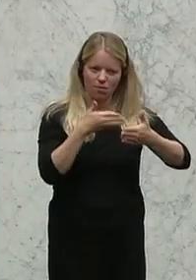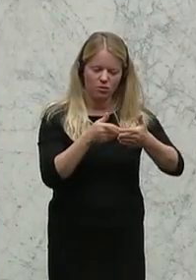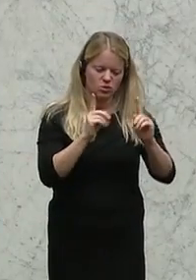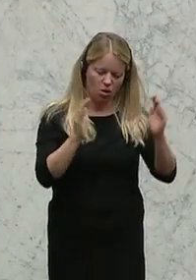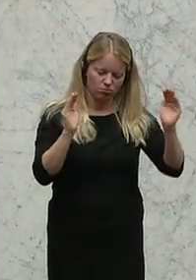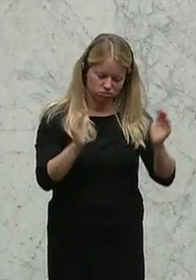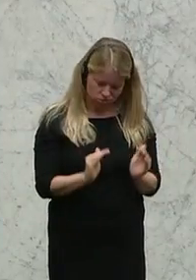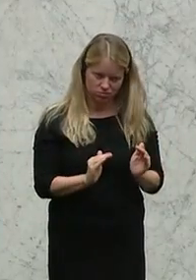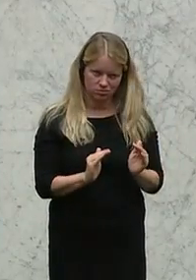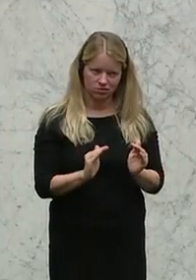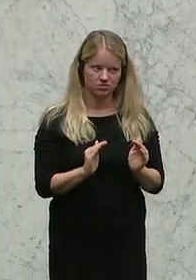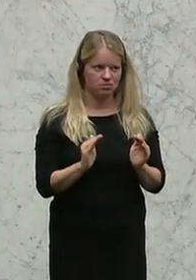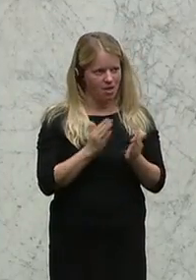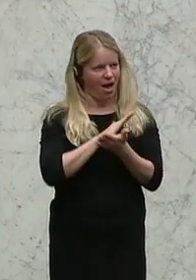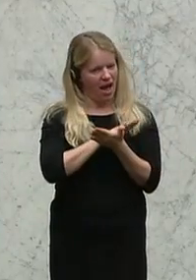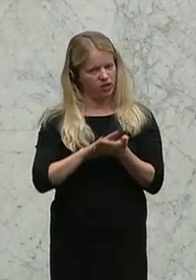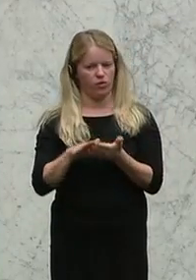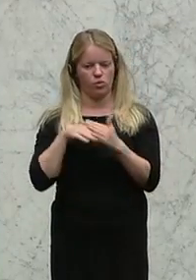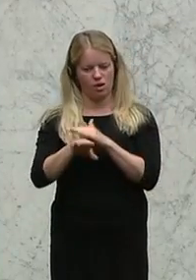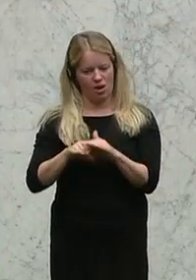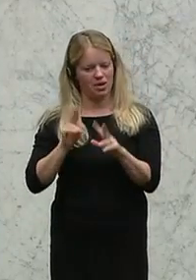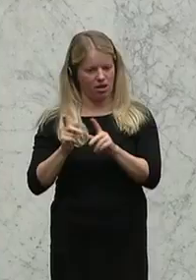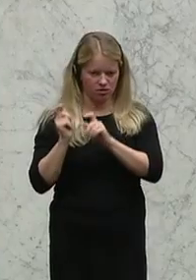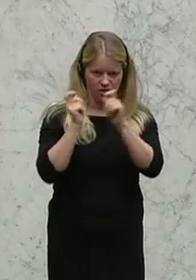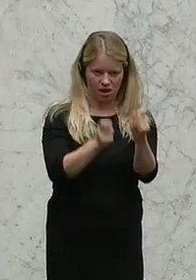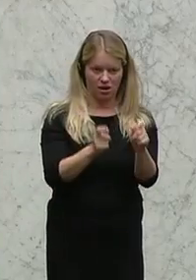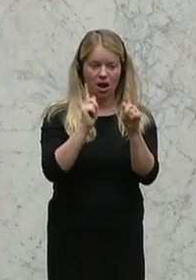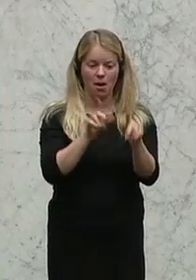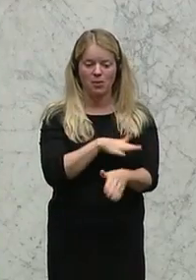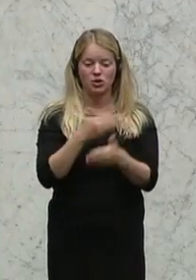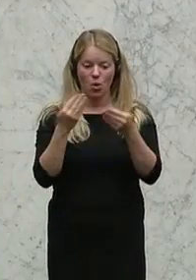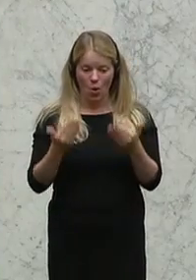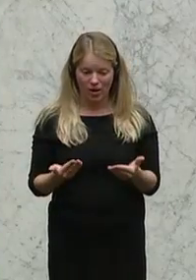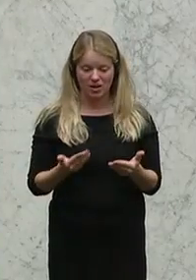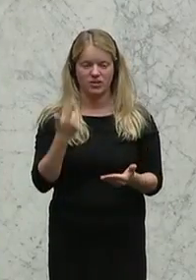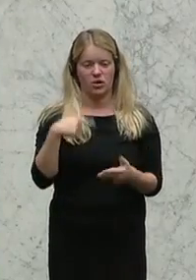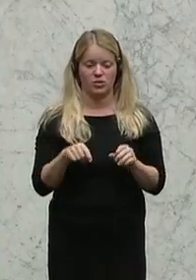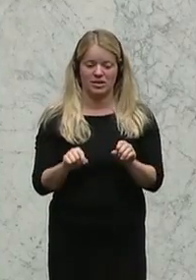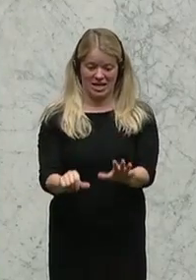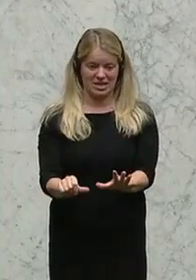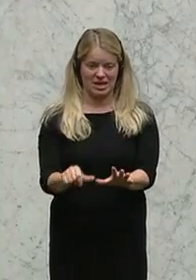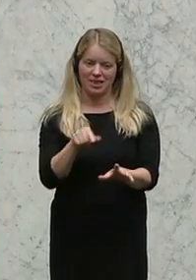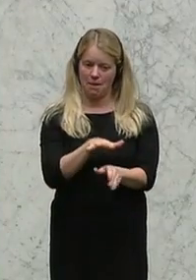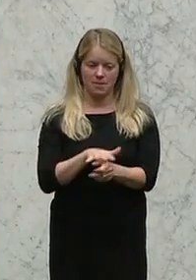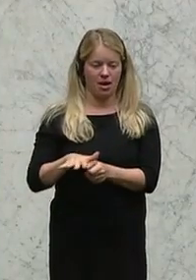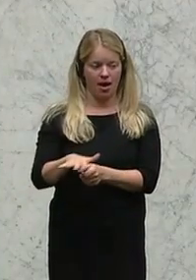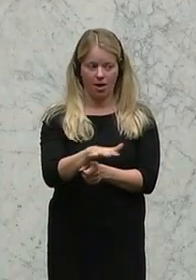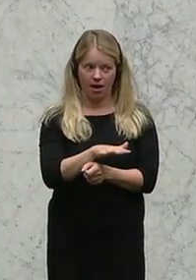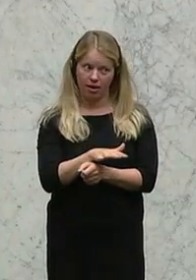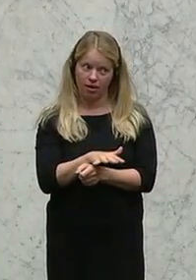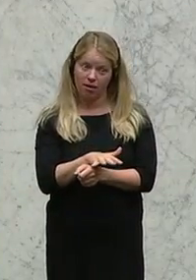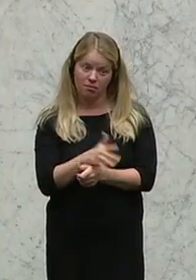Unternehmen zu reduzieren. Was ist bis zum heutigen Tag 2016, ist genau in diesem Bereich